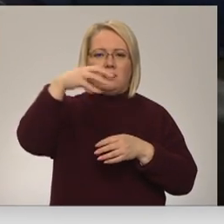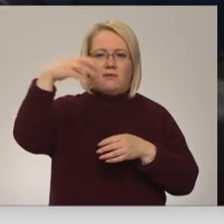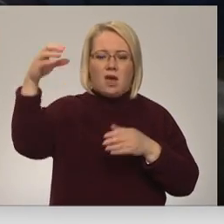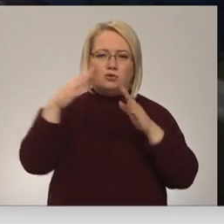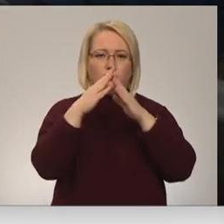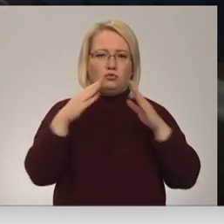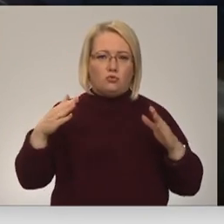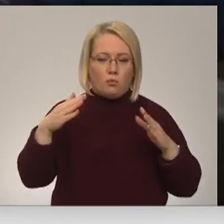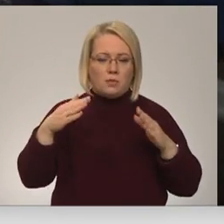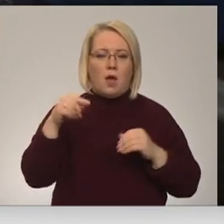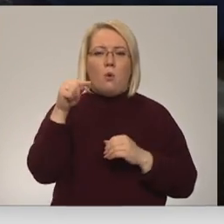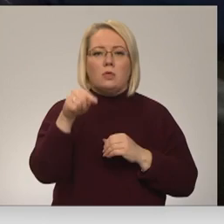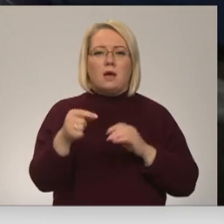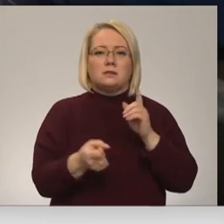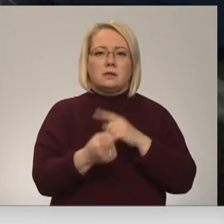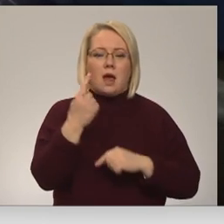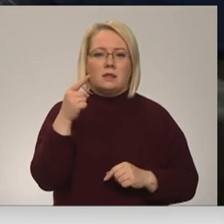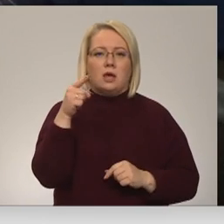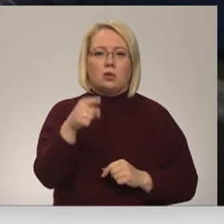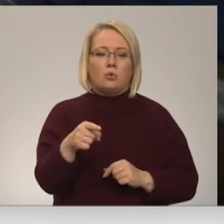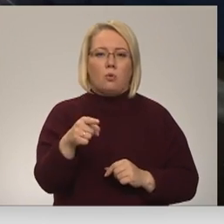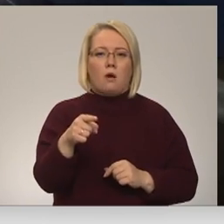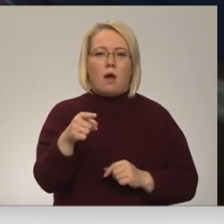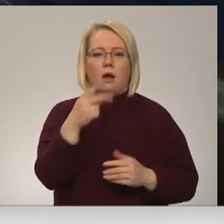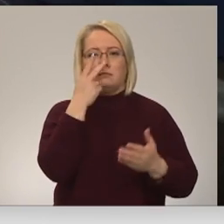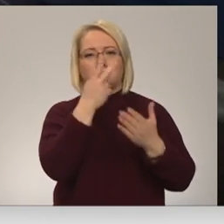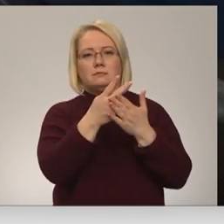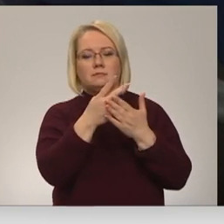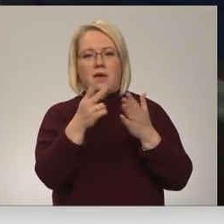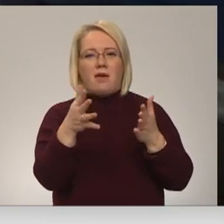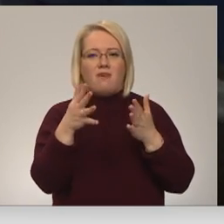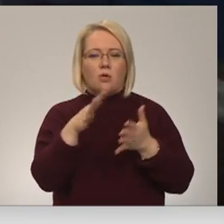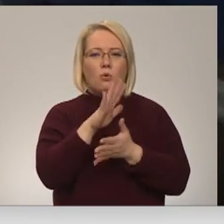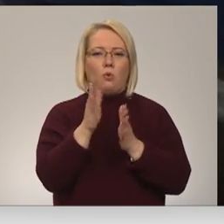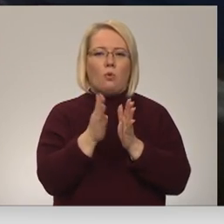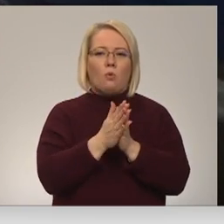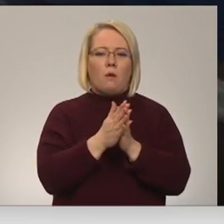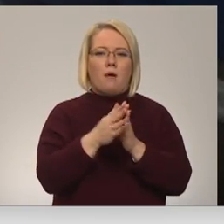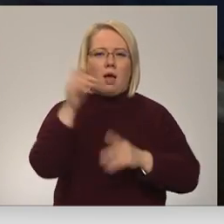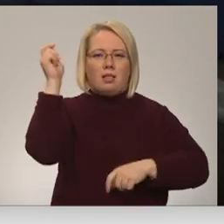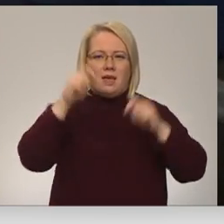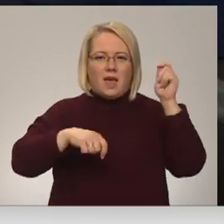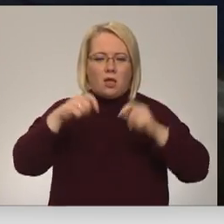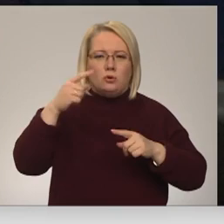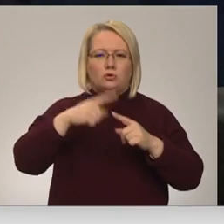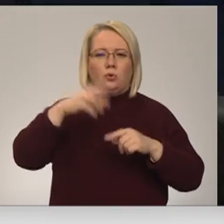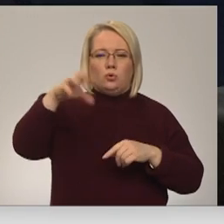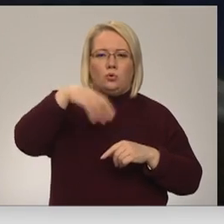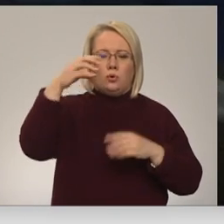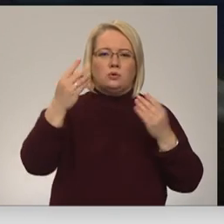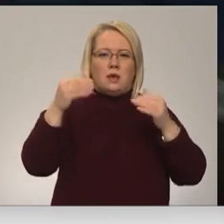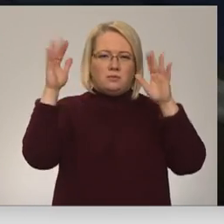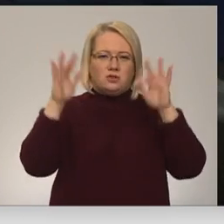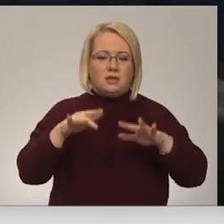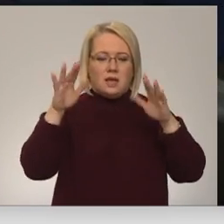jumta. Tas arī radīja šo iluzoru efektu kopā ar lietu un slapjos